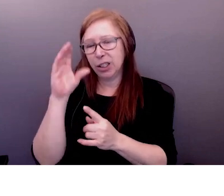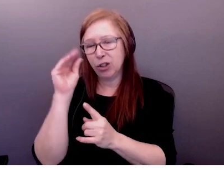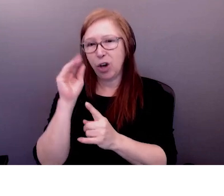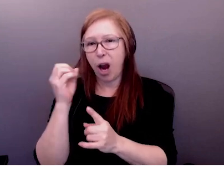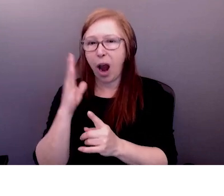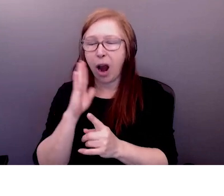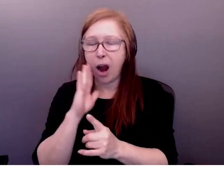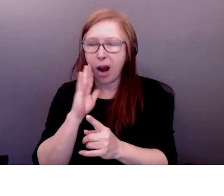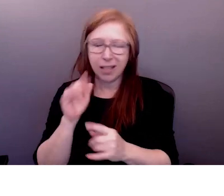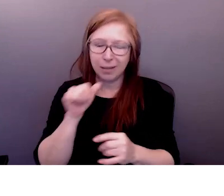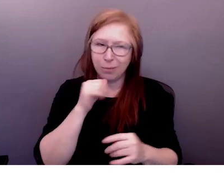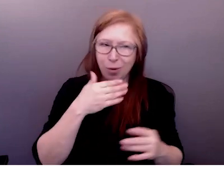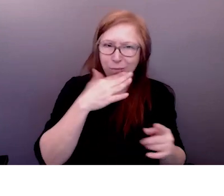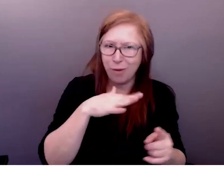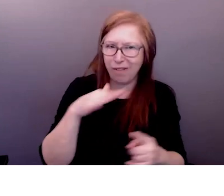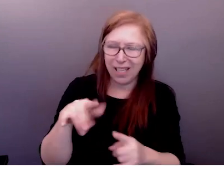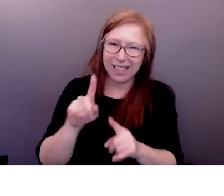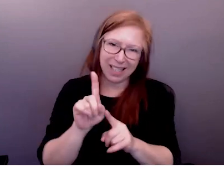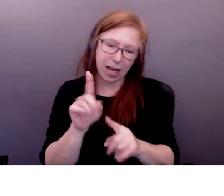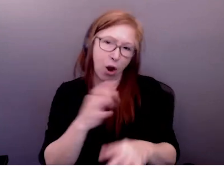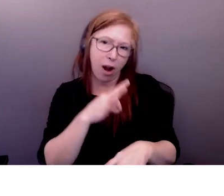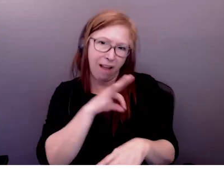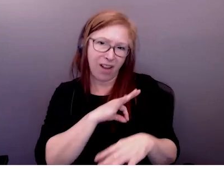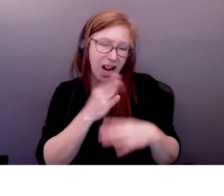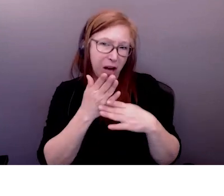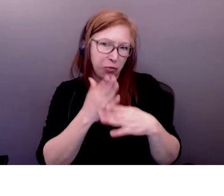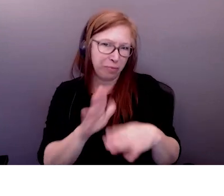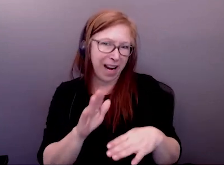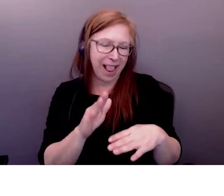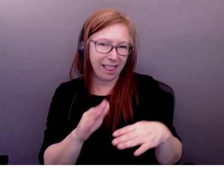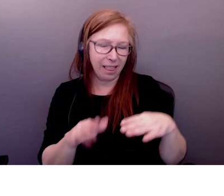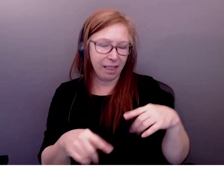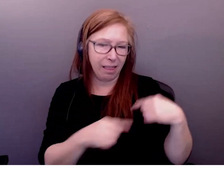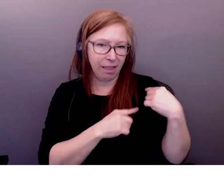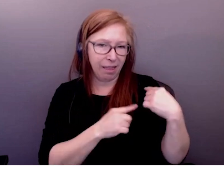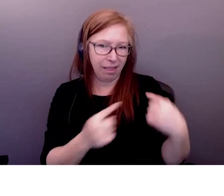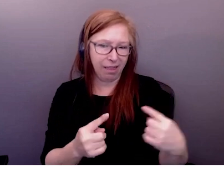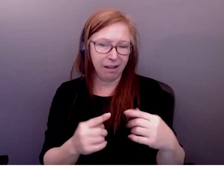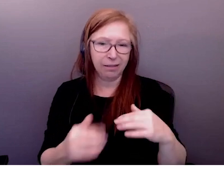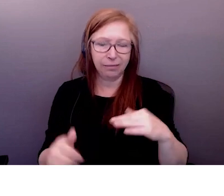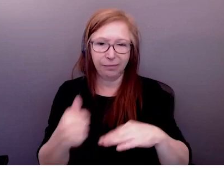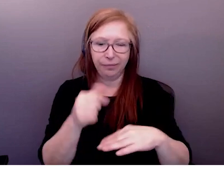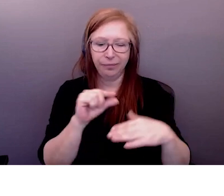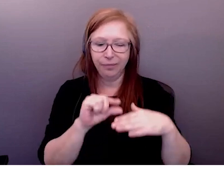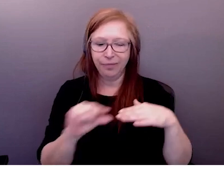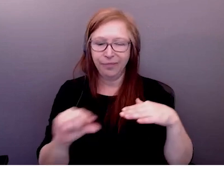injustes où ils se trouvent donc sur le haut de cette médaille quels sont ces termes-là